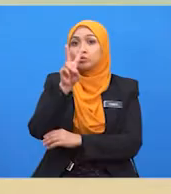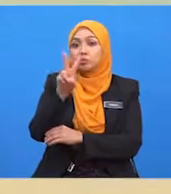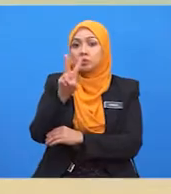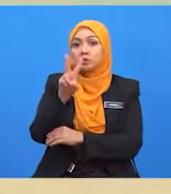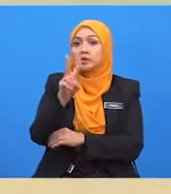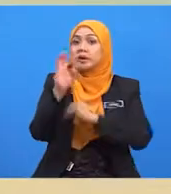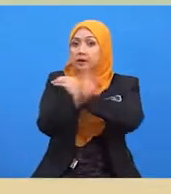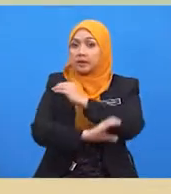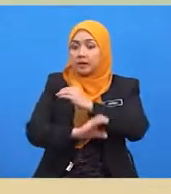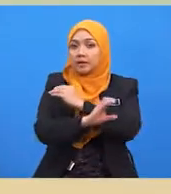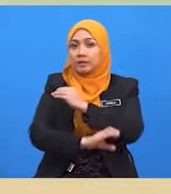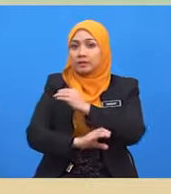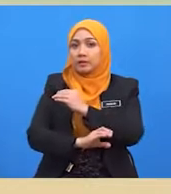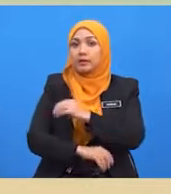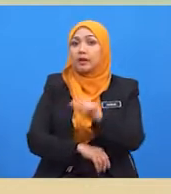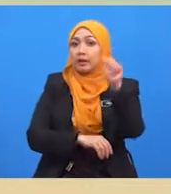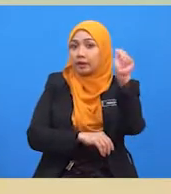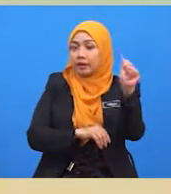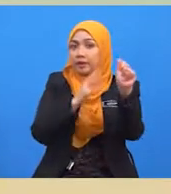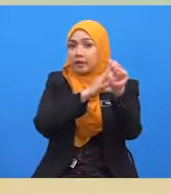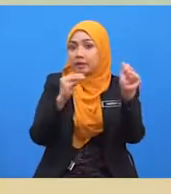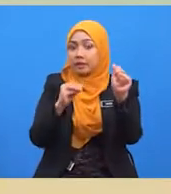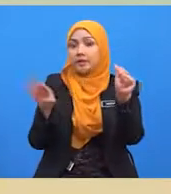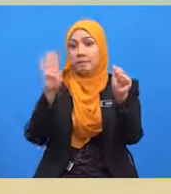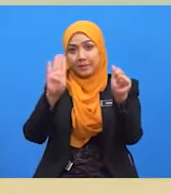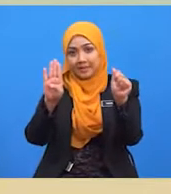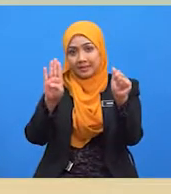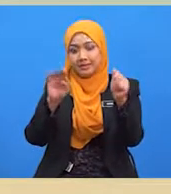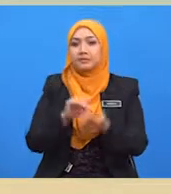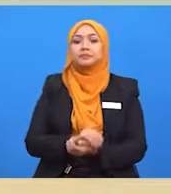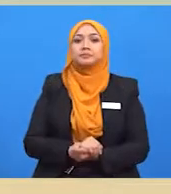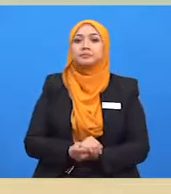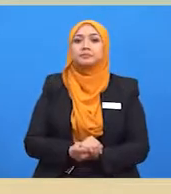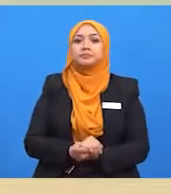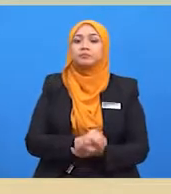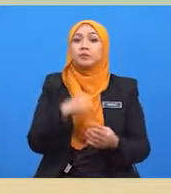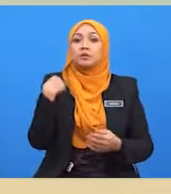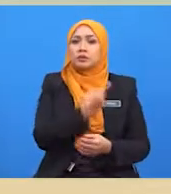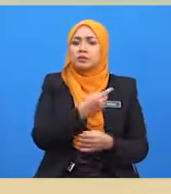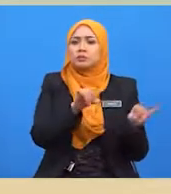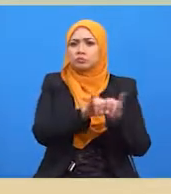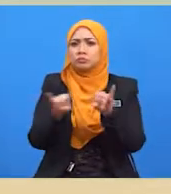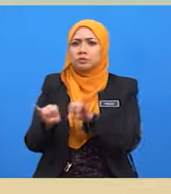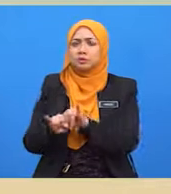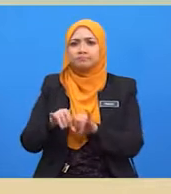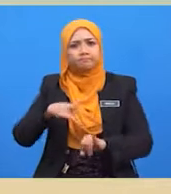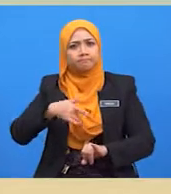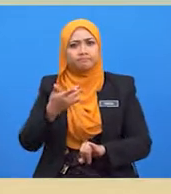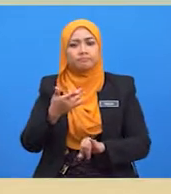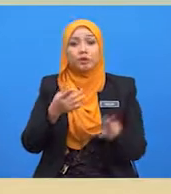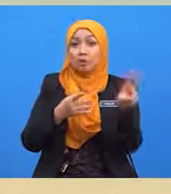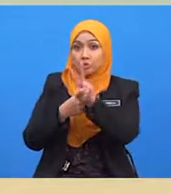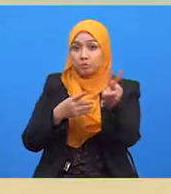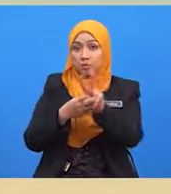iaitu negara A dan negara B. Kita juga andaikan kedua-dua negara ini